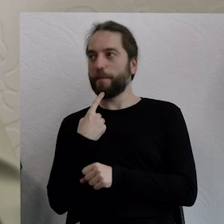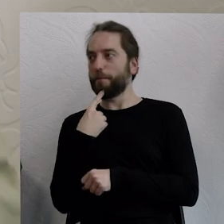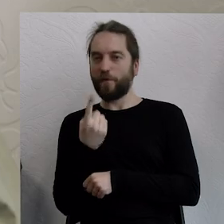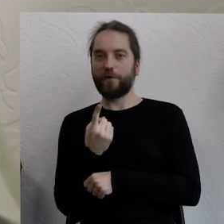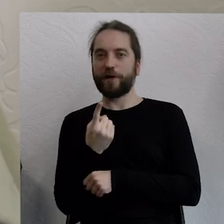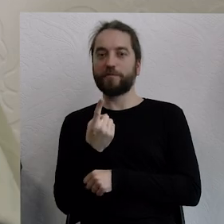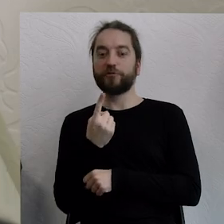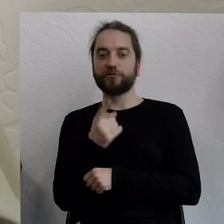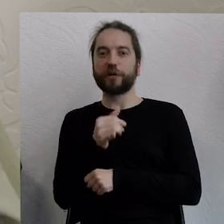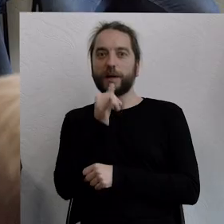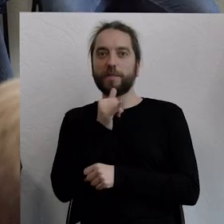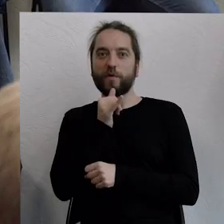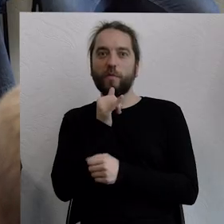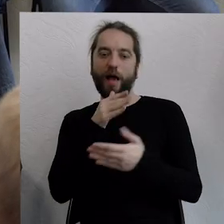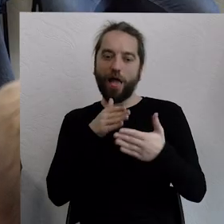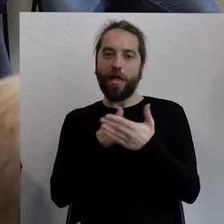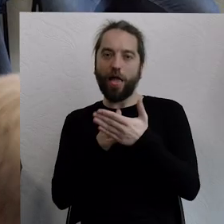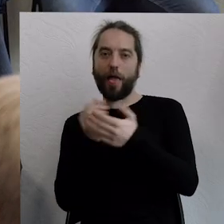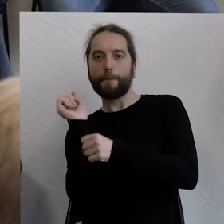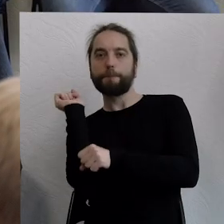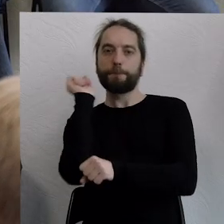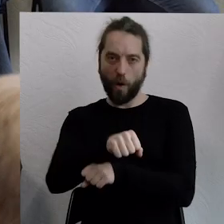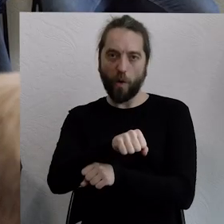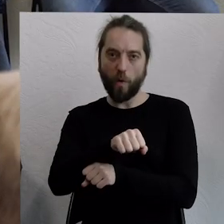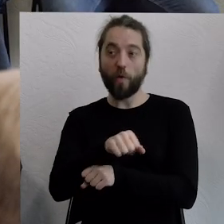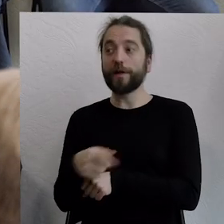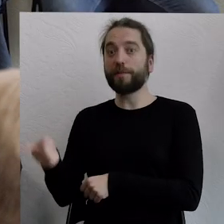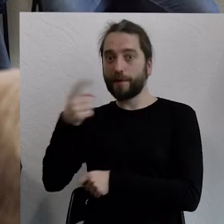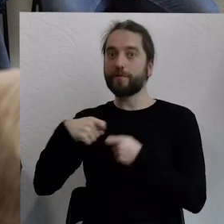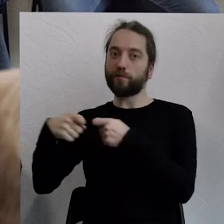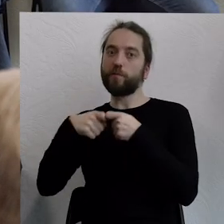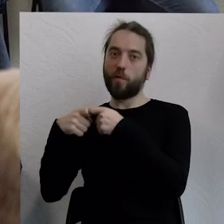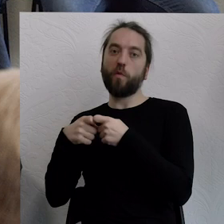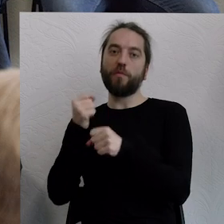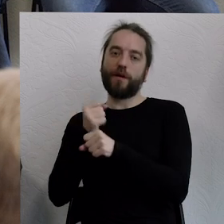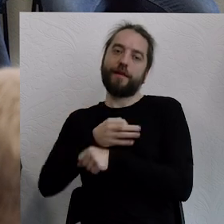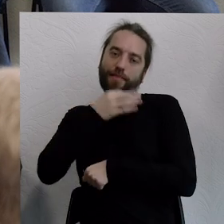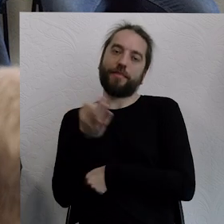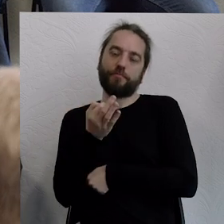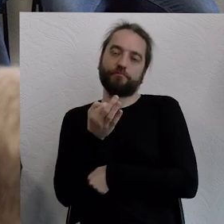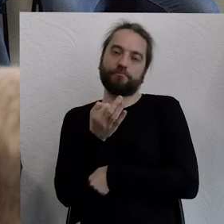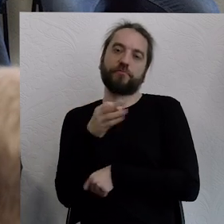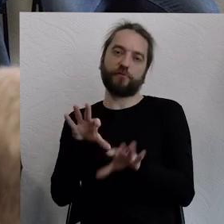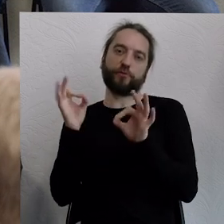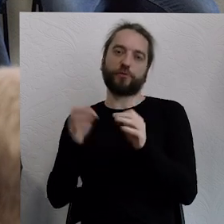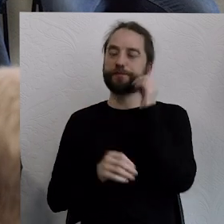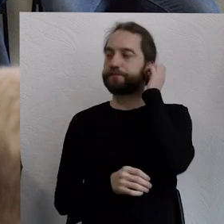przeskoczyć to razem i robić po prostu rzeczy razem, bo to jest najlepszy przykład, że tu jesteśmy. Bardzo dziękuję i